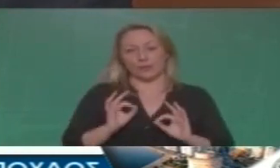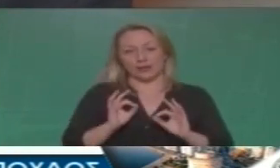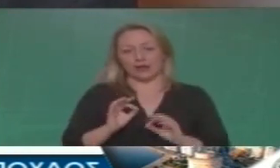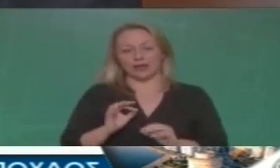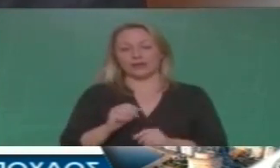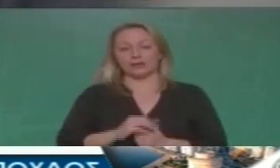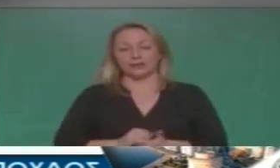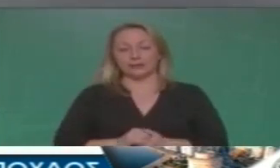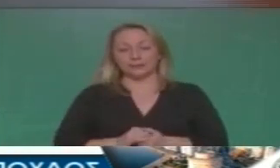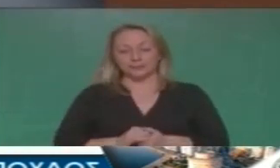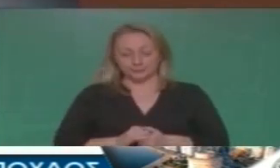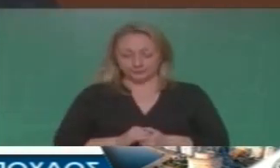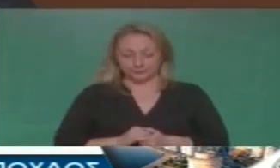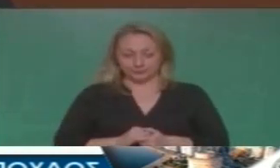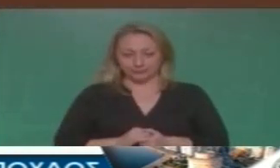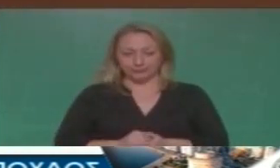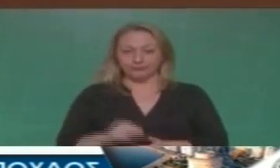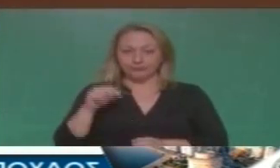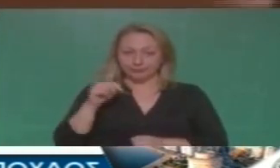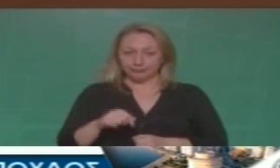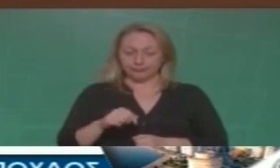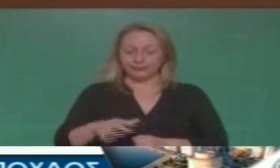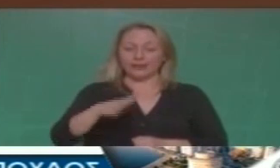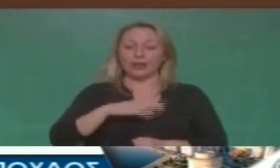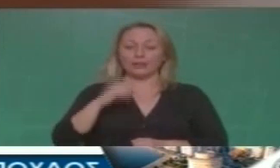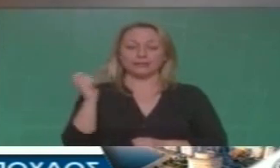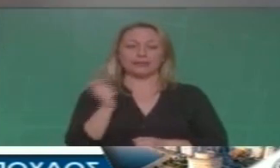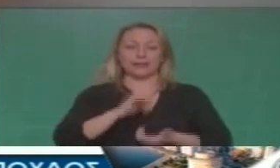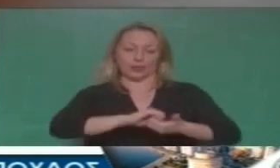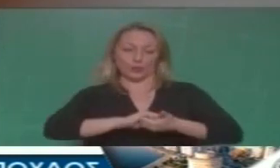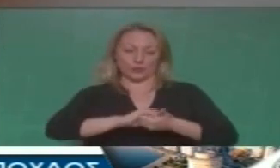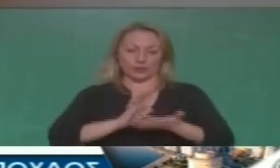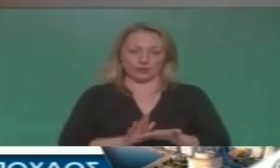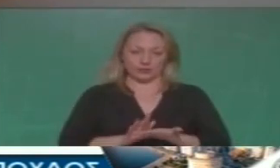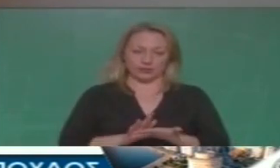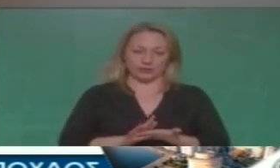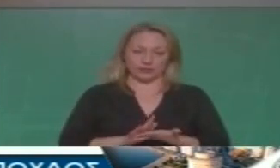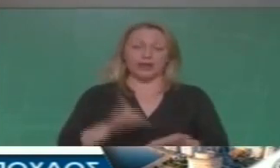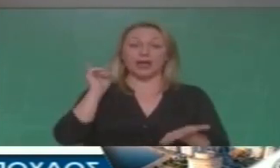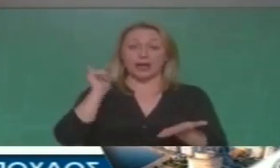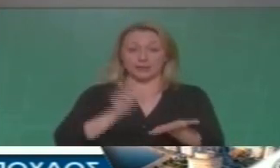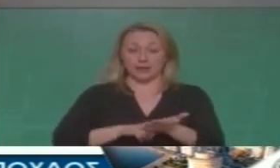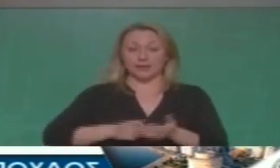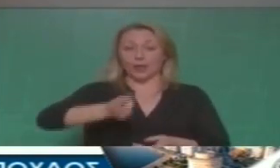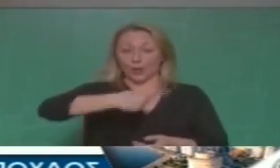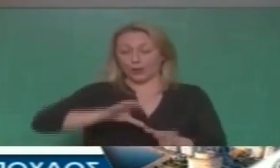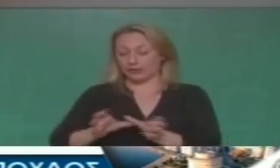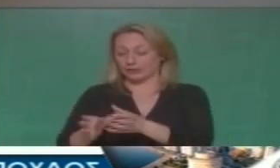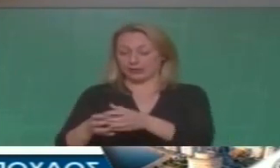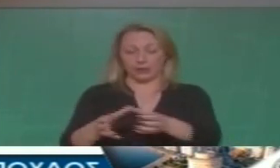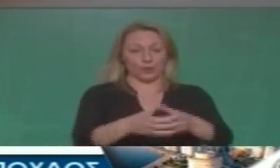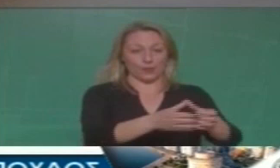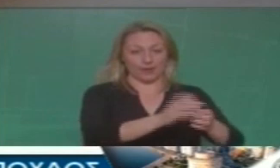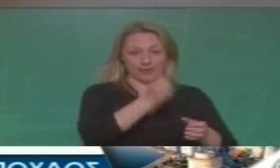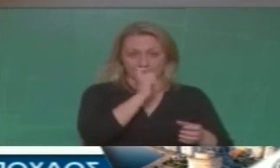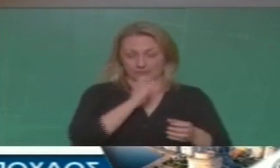Από τη συζήτηση φαίνεται μια εθνική ενότητα εντός εισαγωγικών. Μια συμφωνία όλων των συνδυασμών, των παρατάξεων,